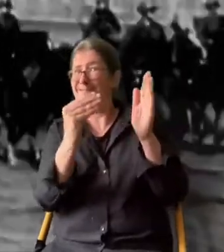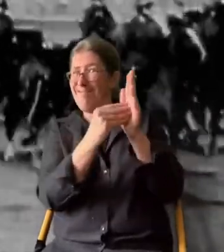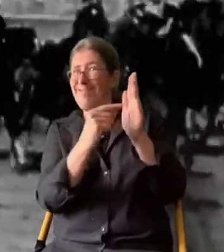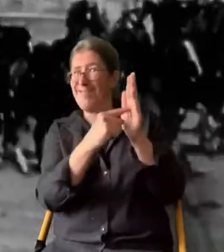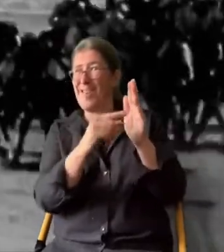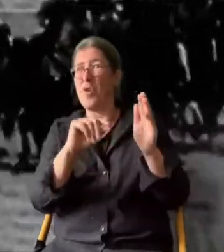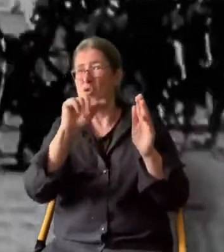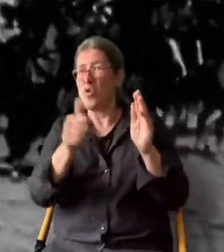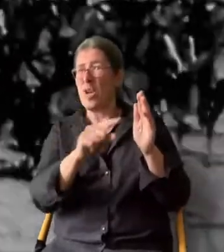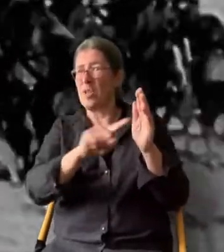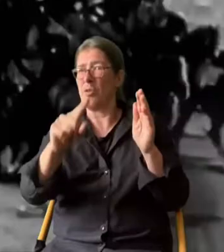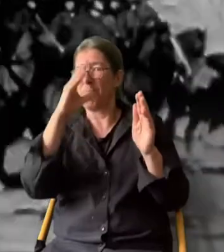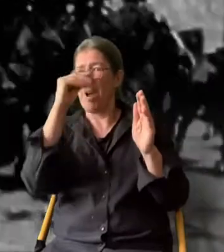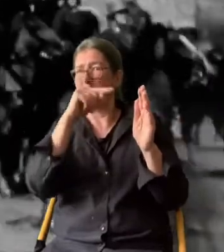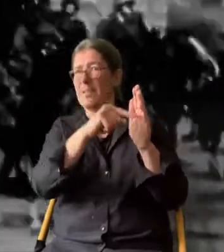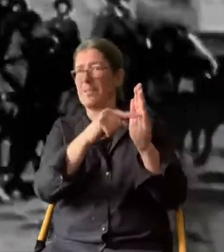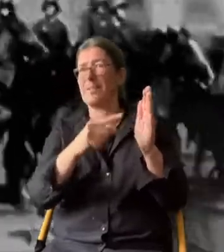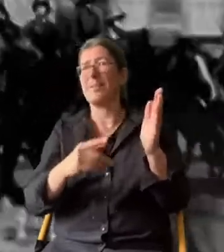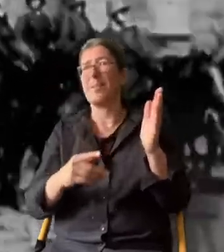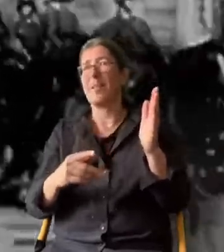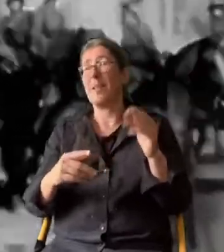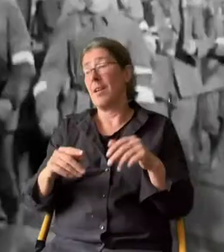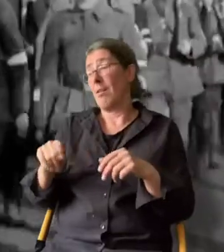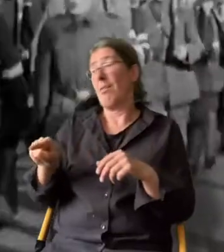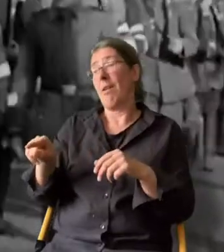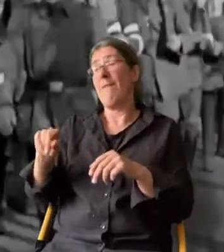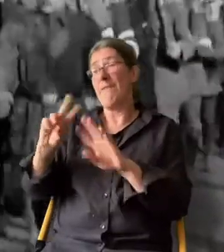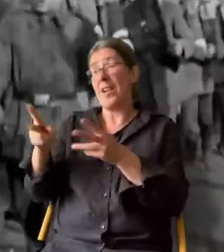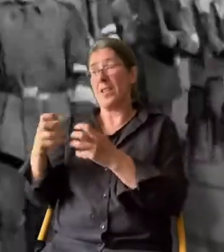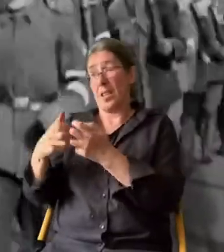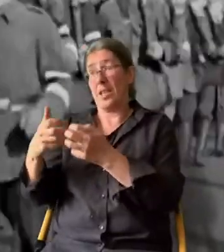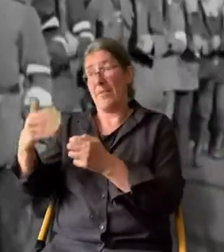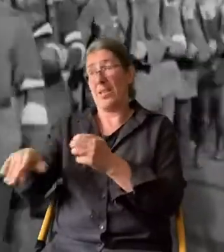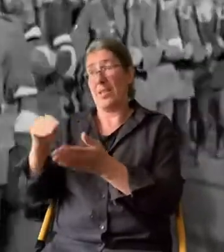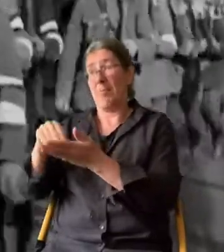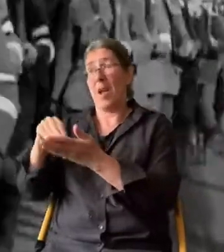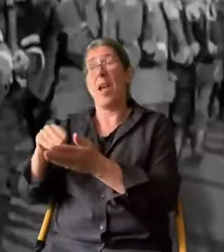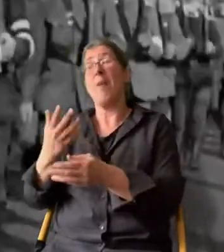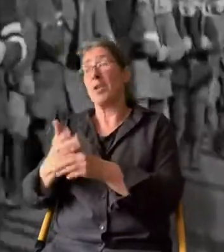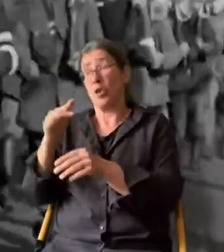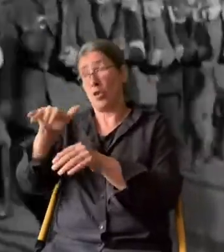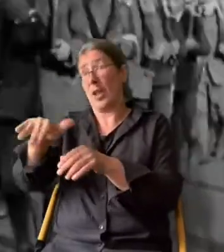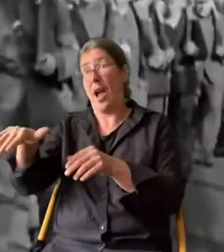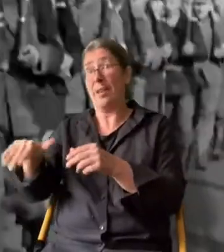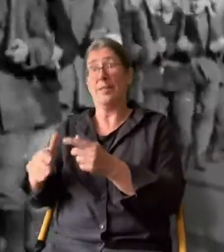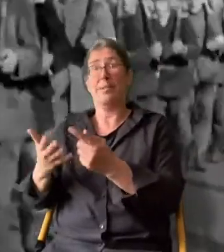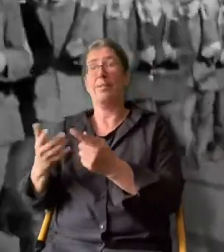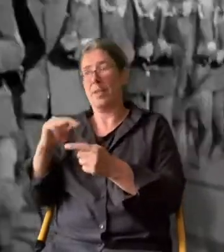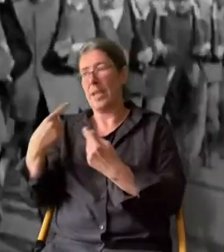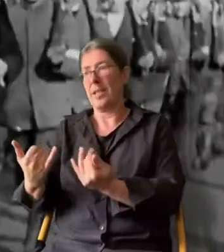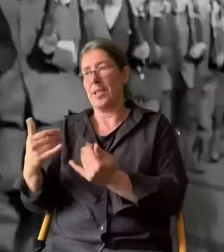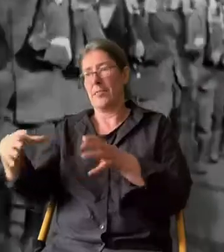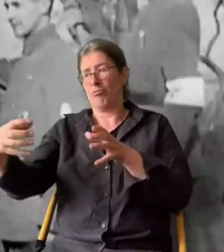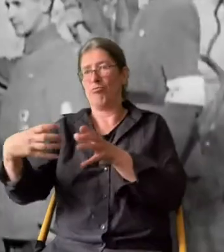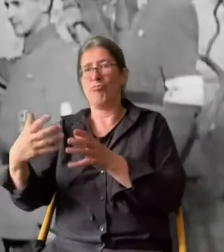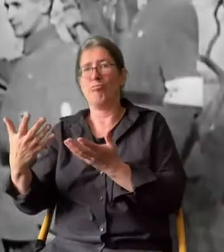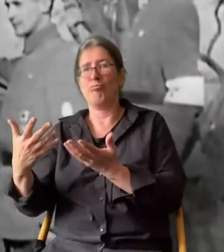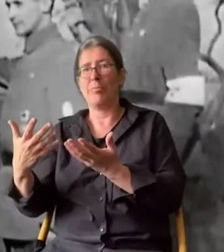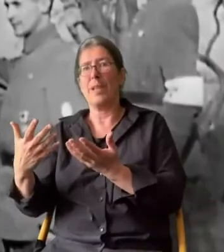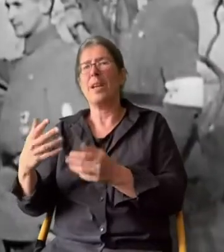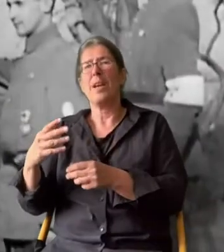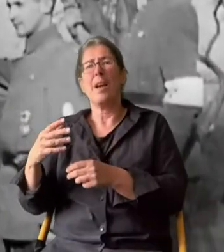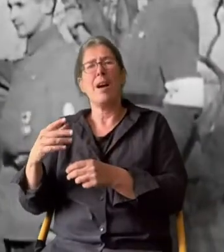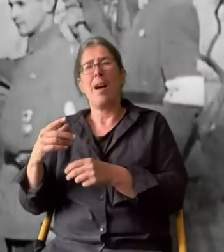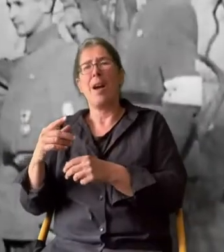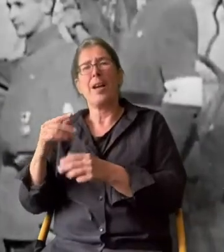.000 Mann für die Reichswehr festsetzt. Die vielen kampferprobten Veteranen des Weltkriegs sind aber noch da. Sie